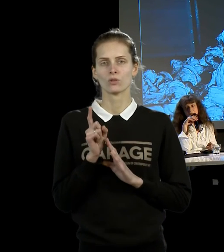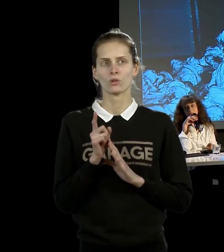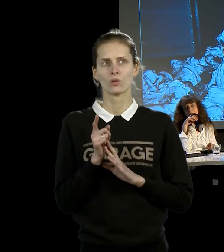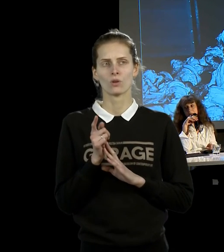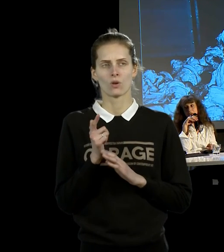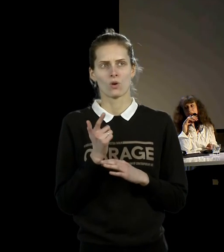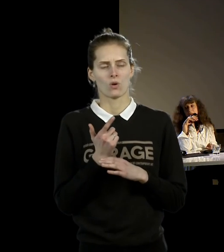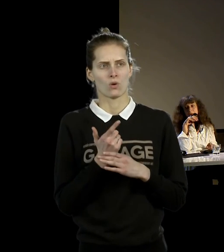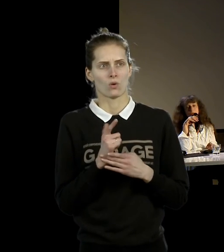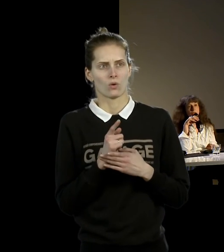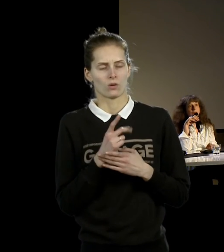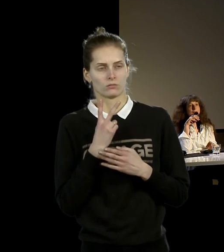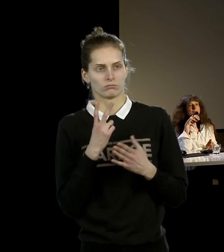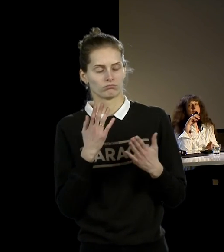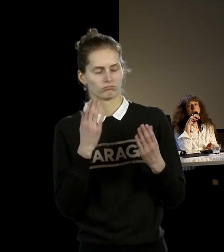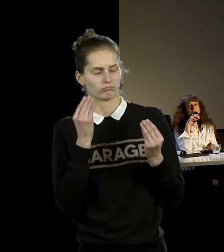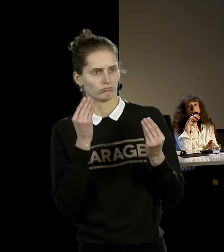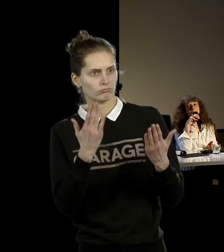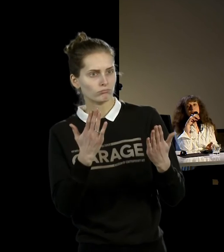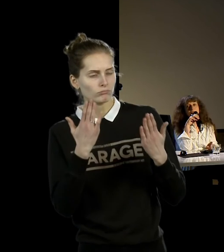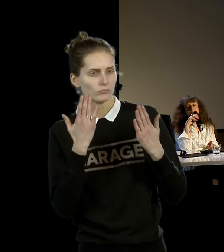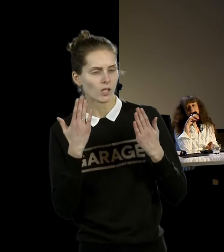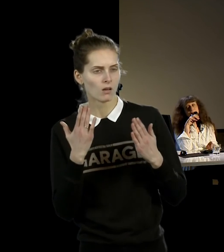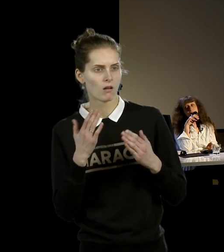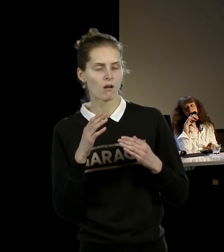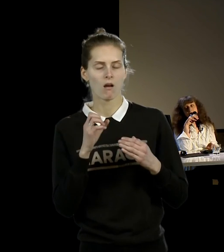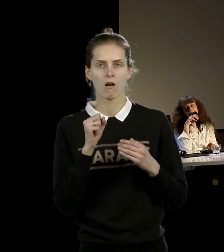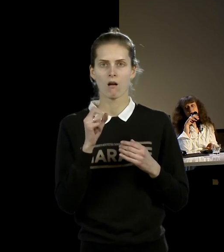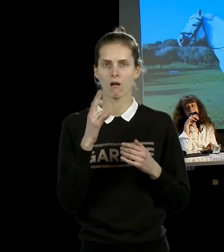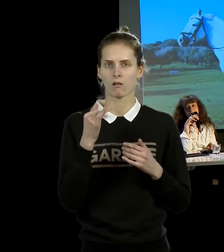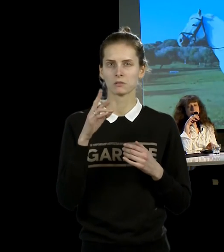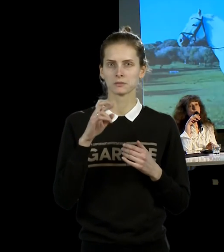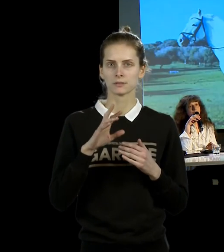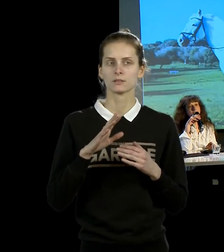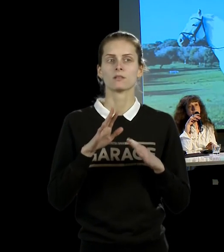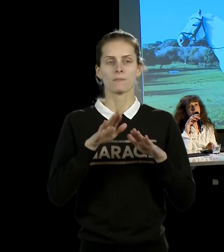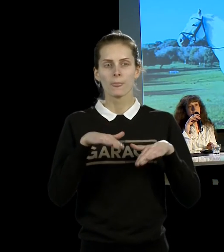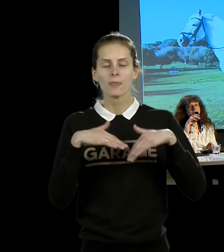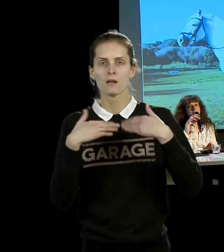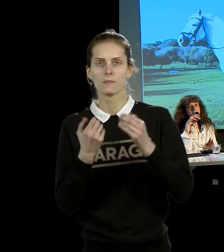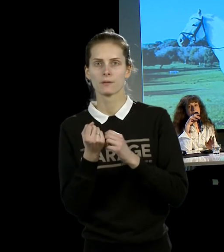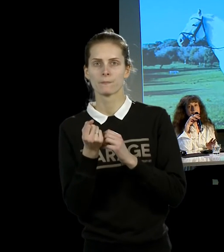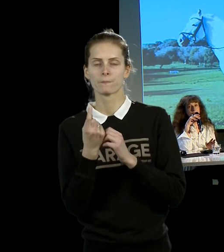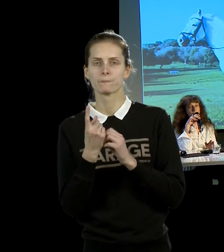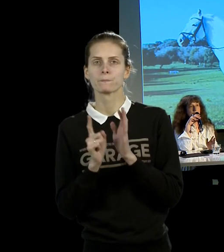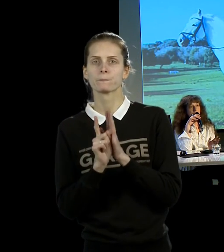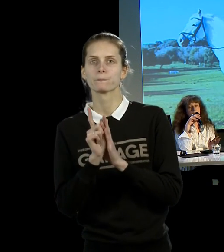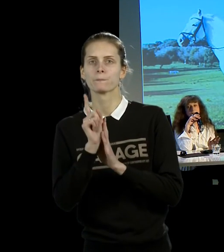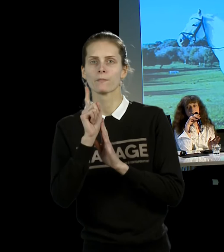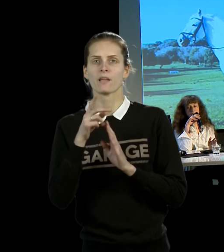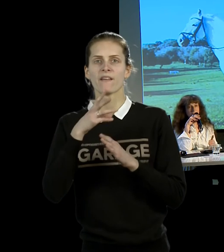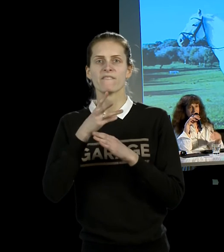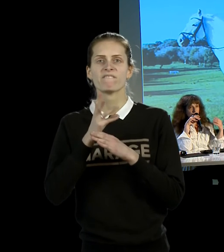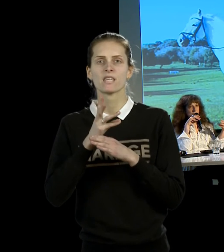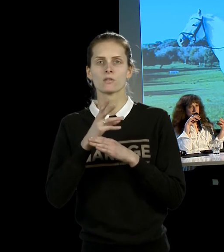эпической акции «Балканское барокко». Потом появляется видео «Герой». Это видео, собственно, это